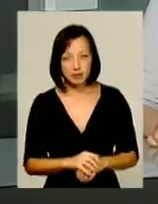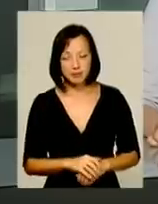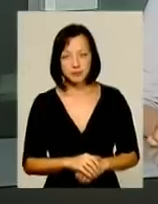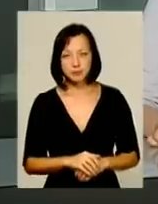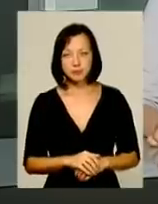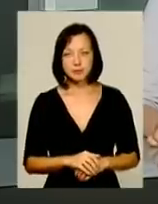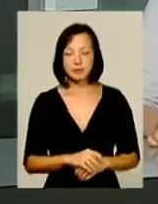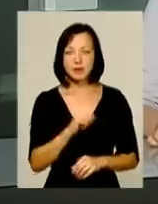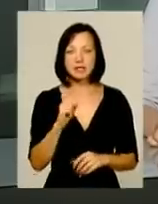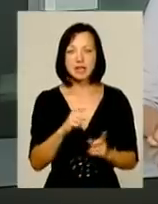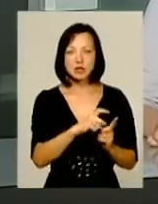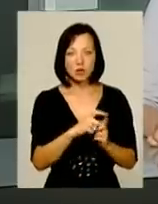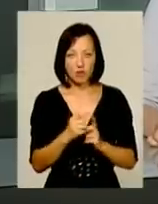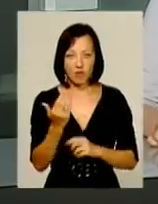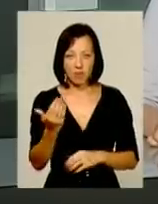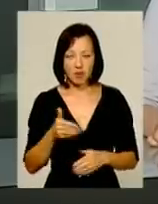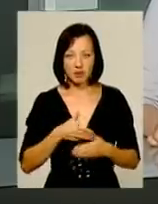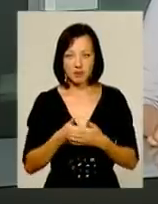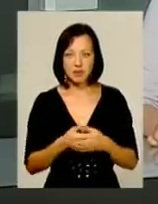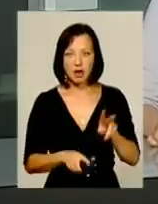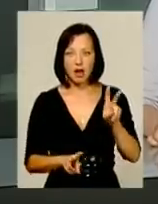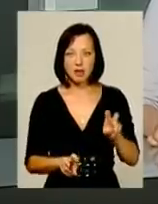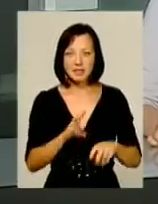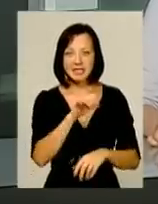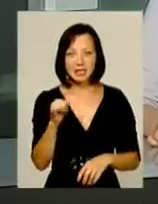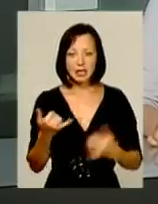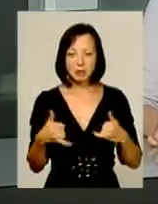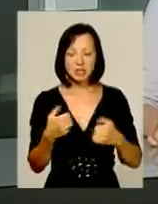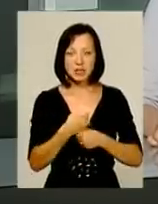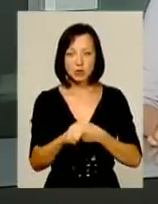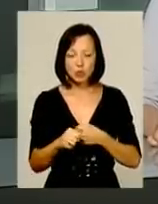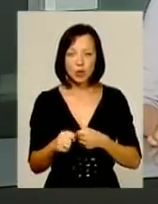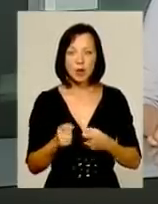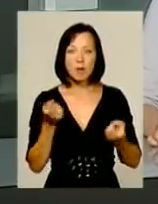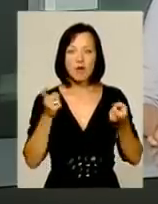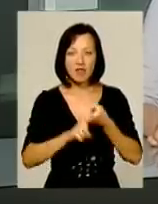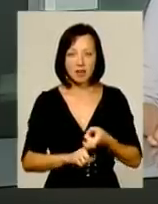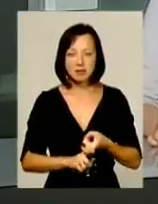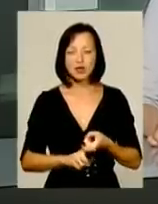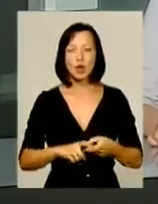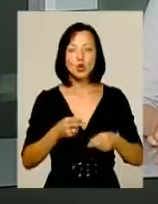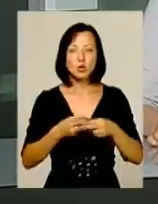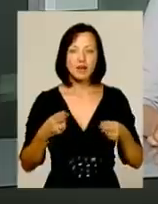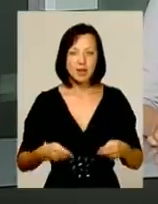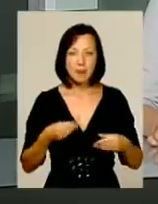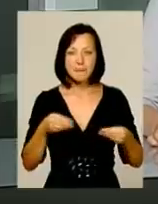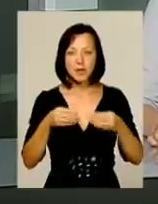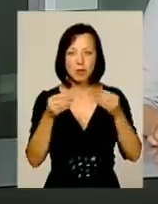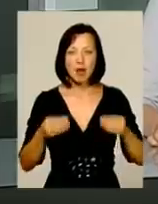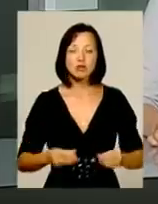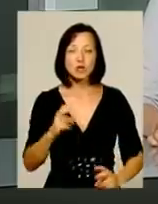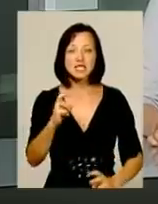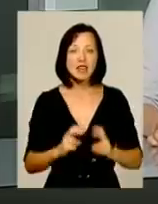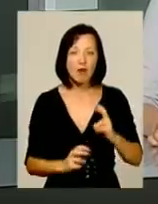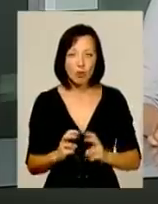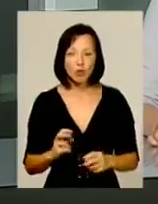За словами Василя Гандзюка, гасло «Ні хімічній диктатурі» стосується сумнозвісного Донаявецького пінопластового заводу,